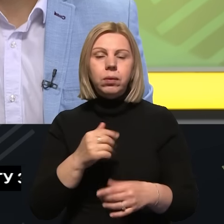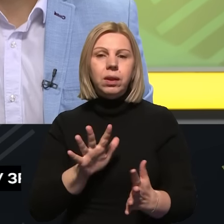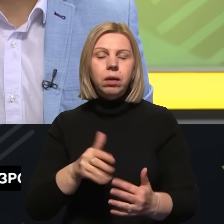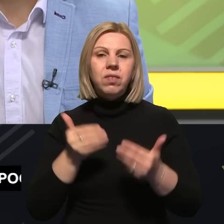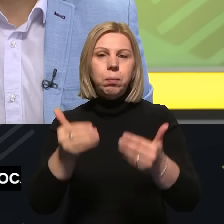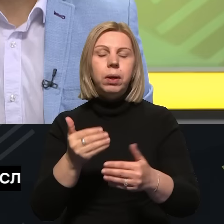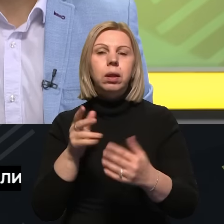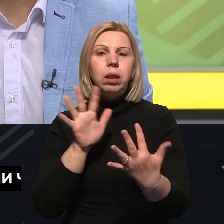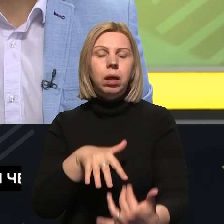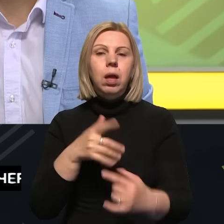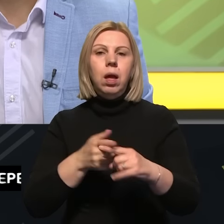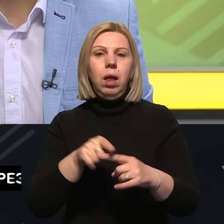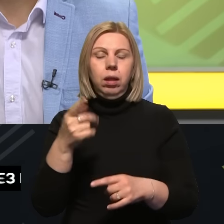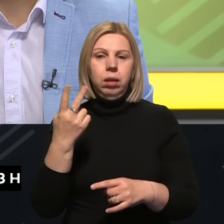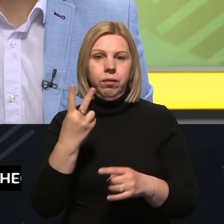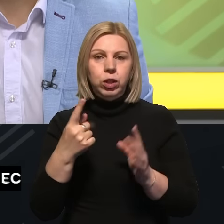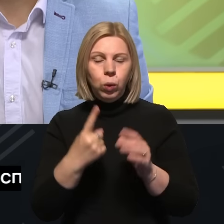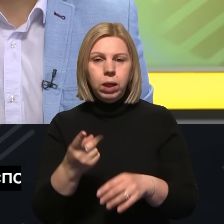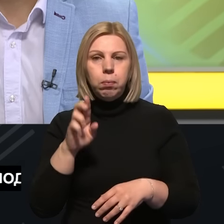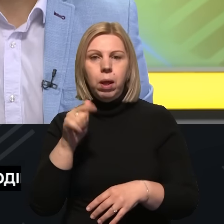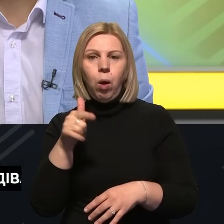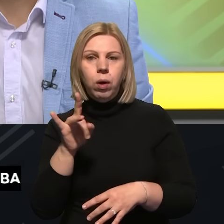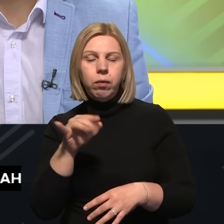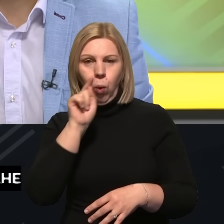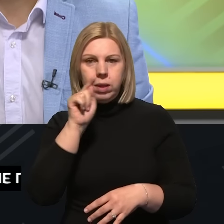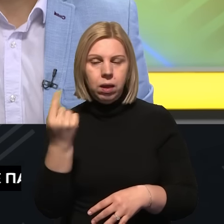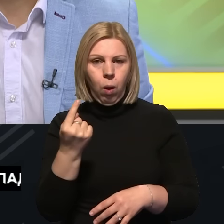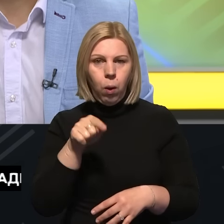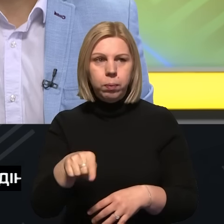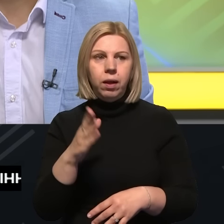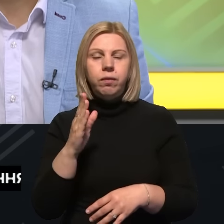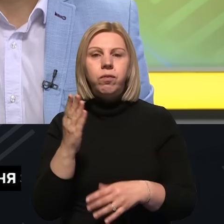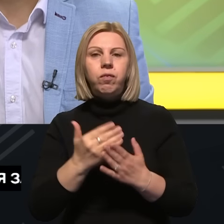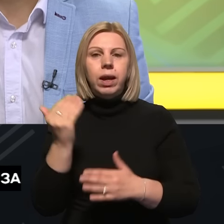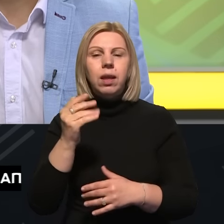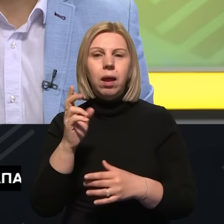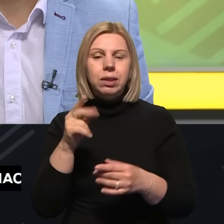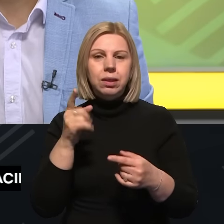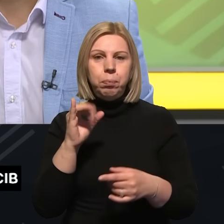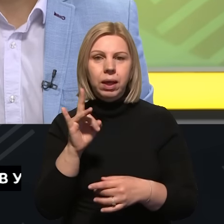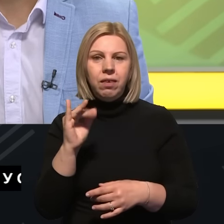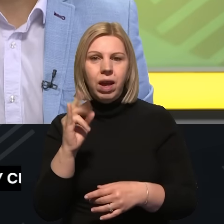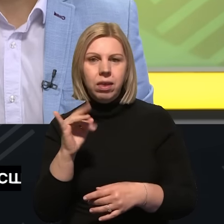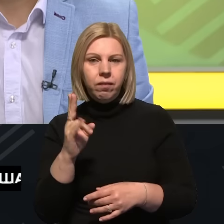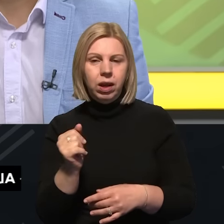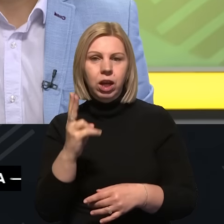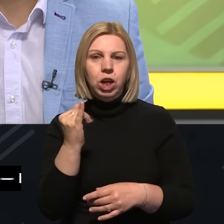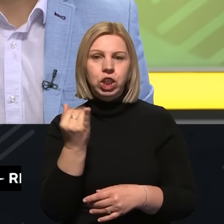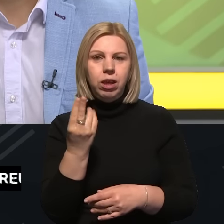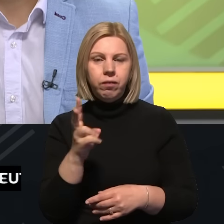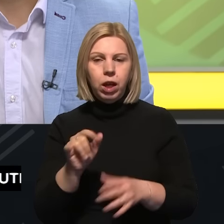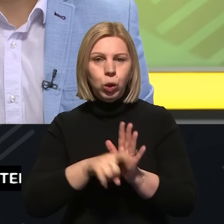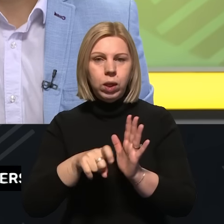В районах населених пунктів Білогорівка, Луганська область, Верхньокам'янський, Спірний, Іванівський, Кліщіївка,